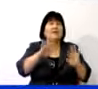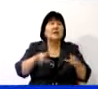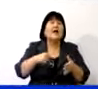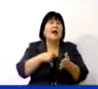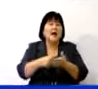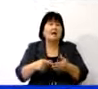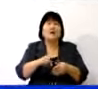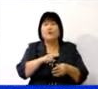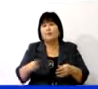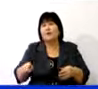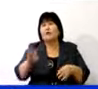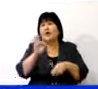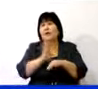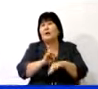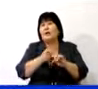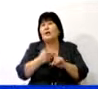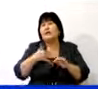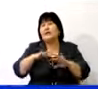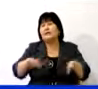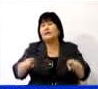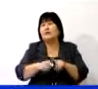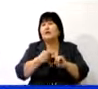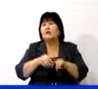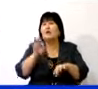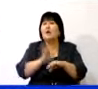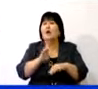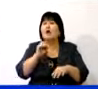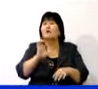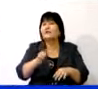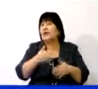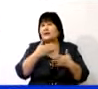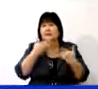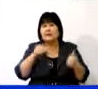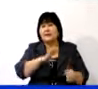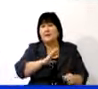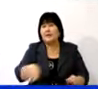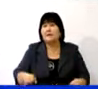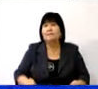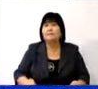Отметим, в период пандемии в нашем детском центре случай заражения коронавирусом не зафиксировано.